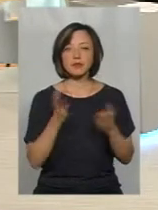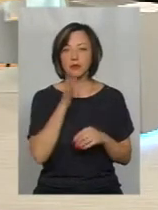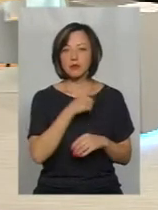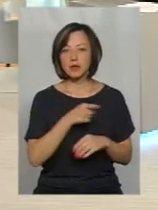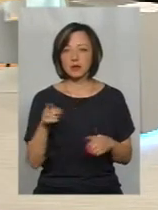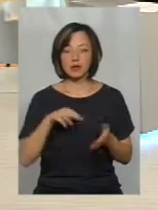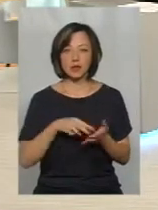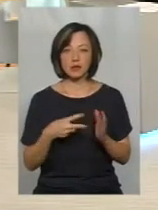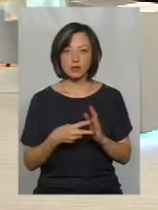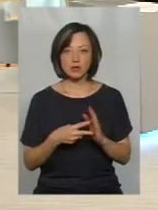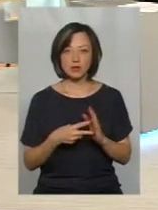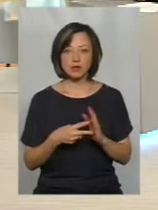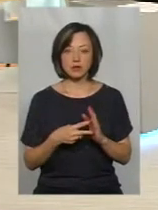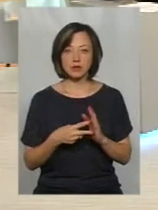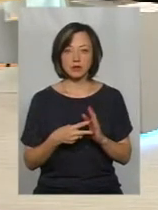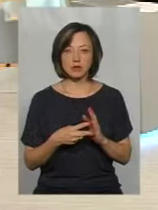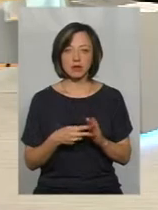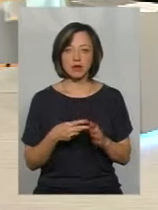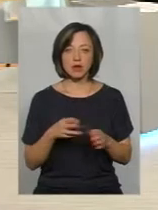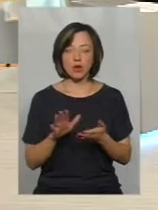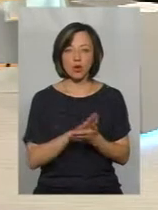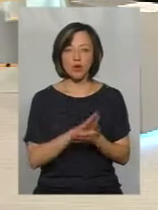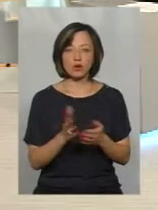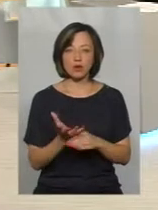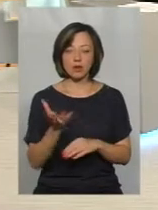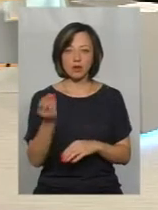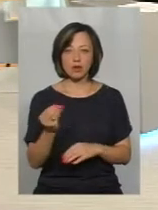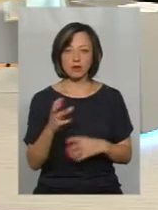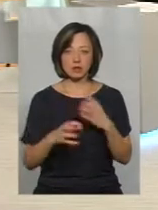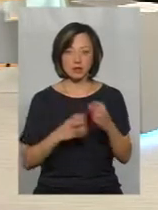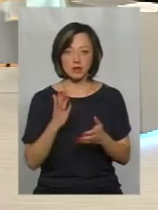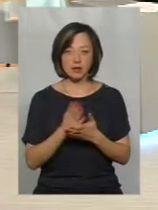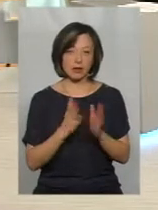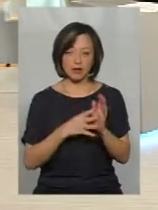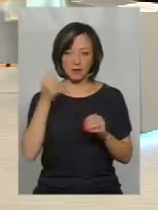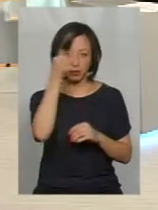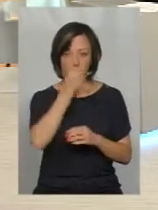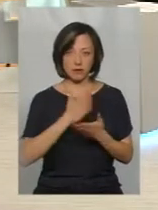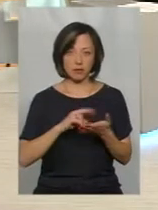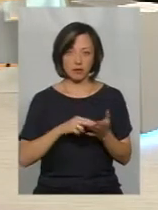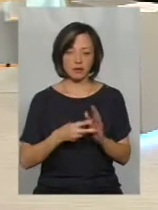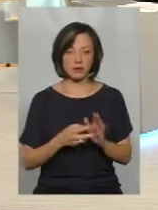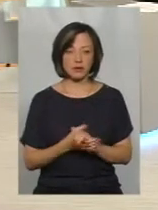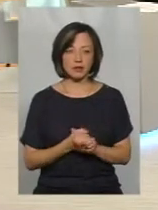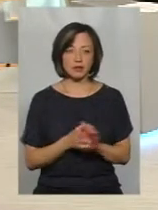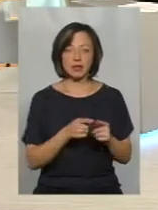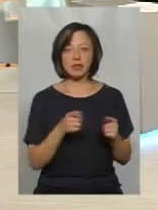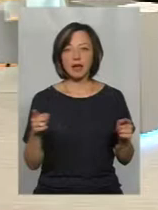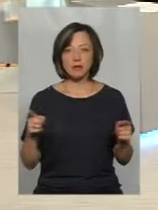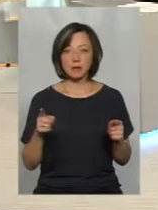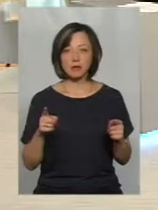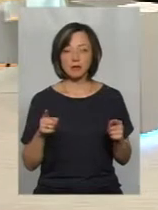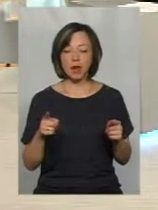планується хоча б розрахуватись зі Ну, є визначено, 9 років. 9 років. Це терміни купності